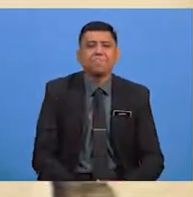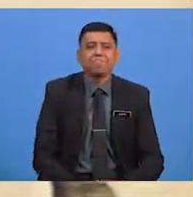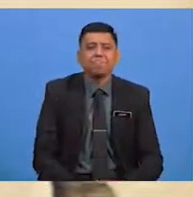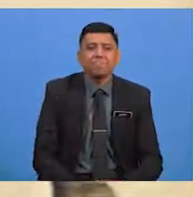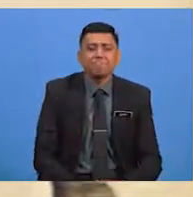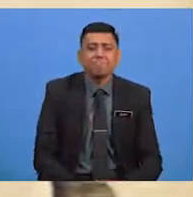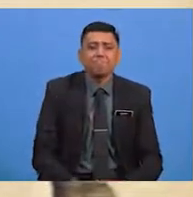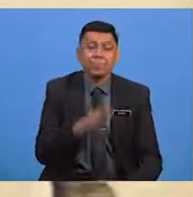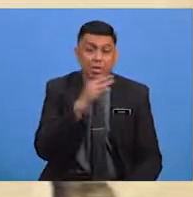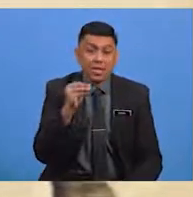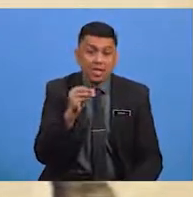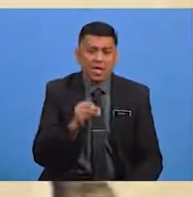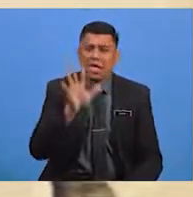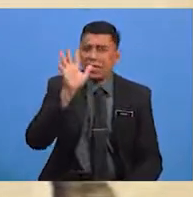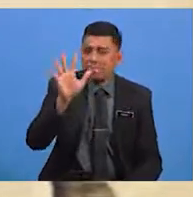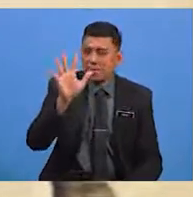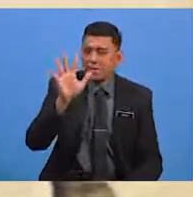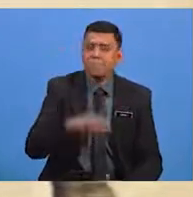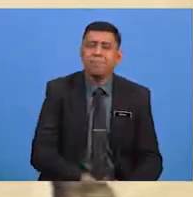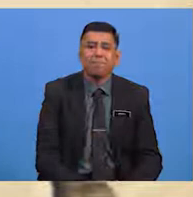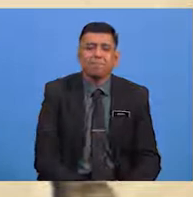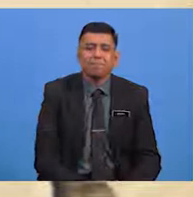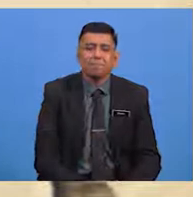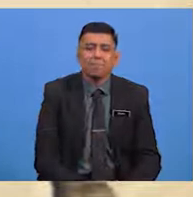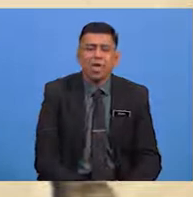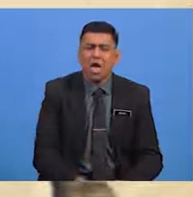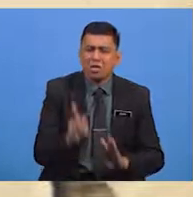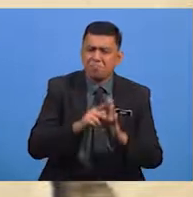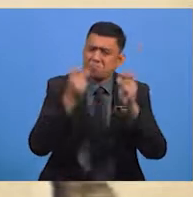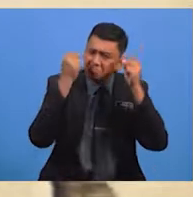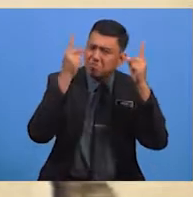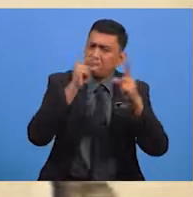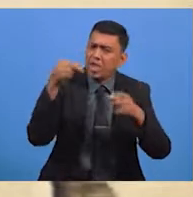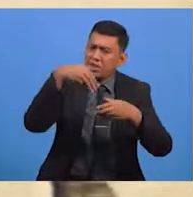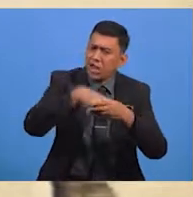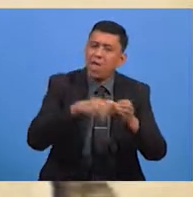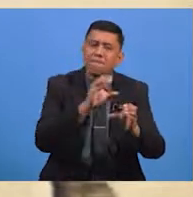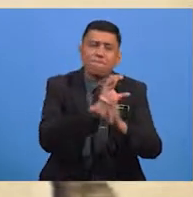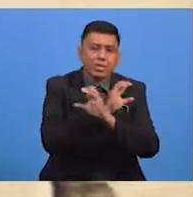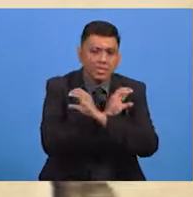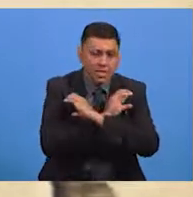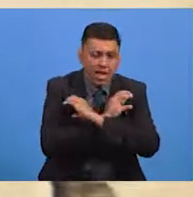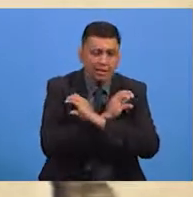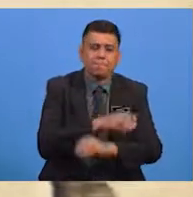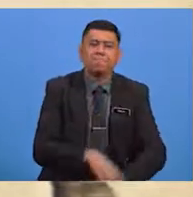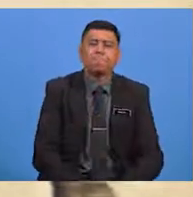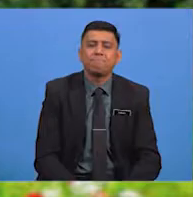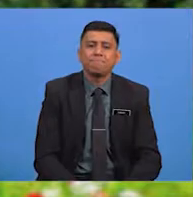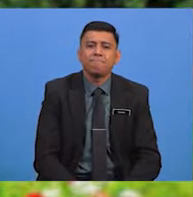Dan Persoalan Terakhir Ialah Kesedaran Dalam Percintaan